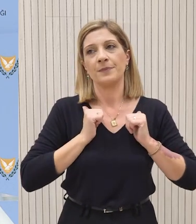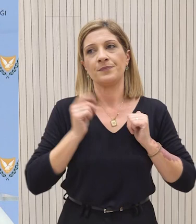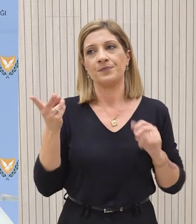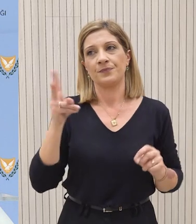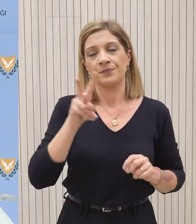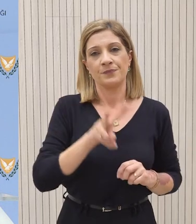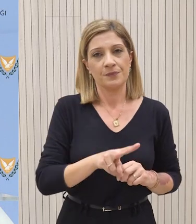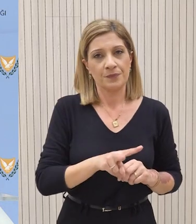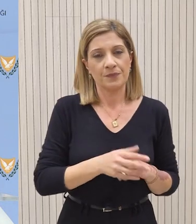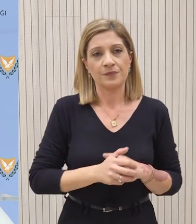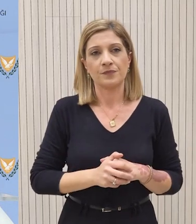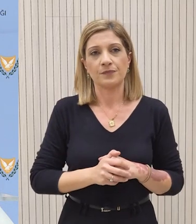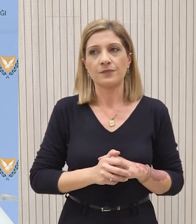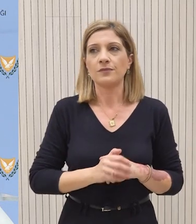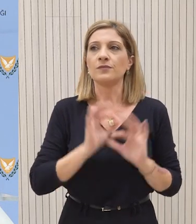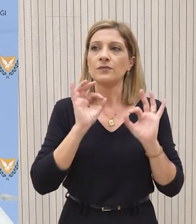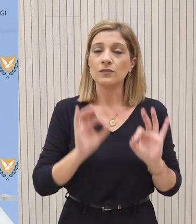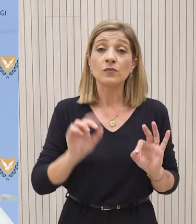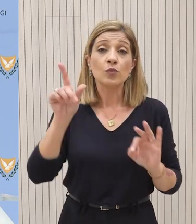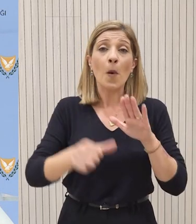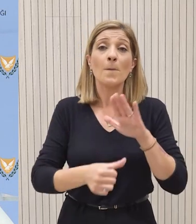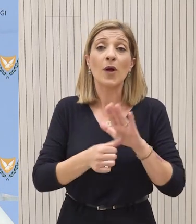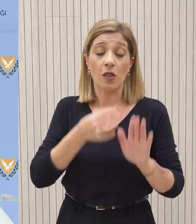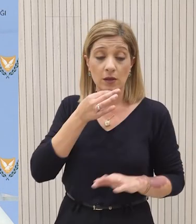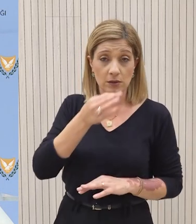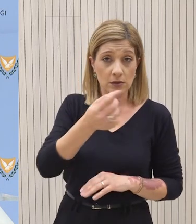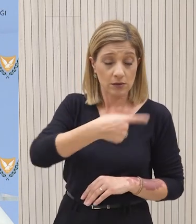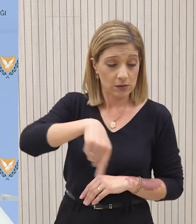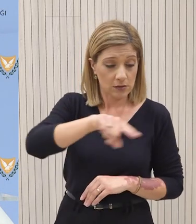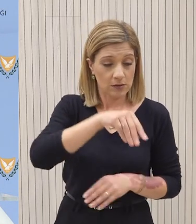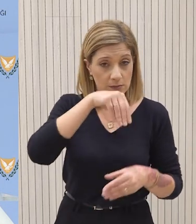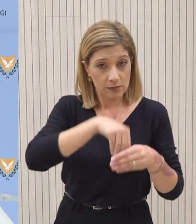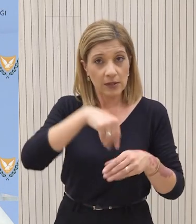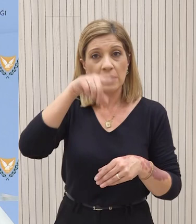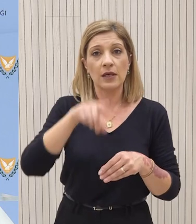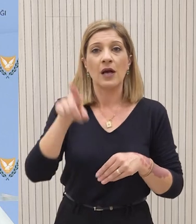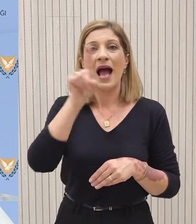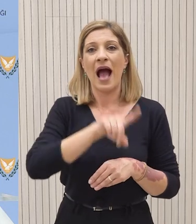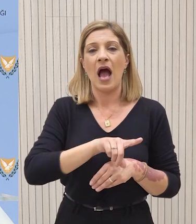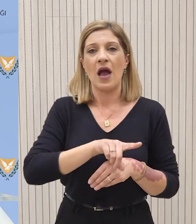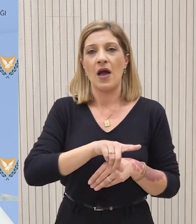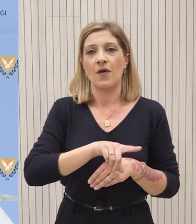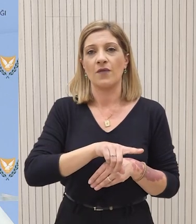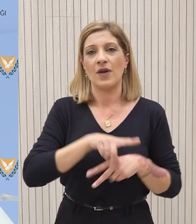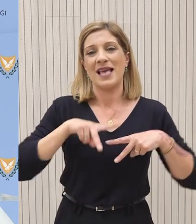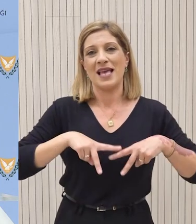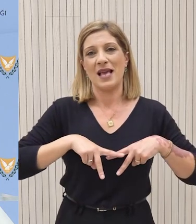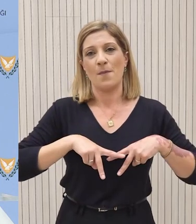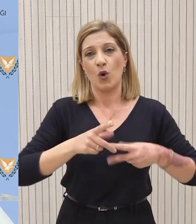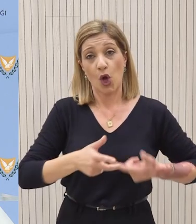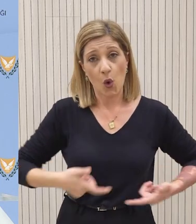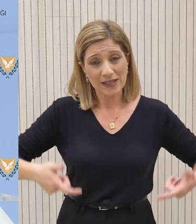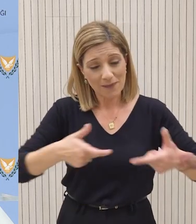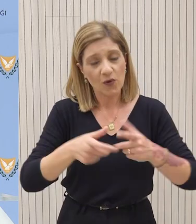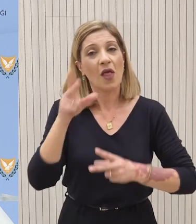Να σας πω ότι με οδηγίες του Πρόεδρου της Δημοκρατίας το θέμα θα συμπεριληφθεί και στην ημερική διάταξη του αυριανού Υπουργικού